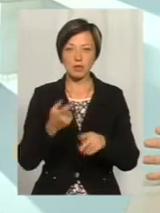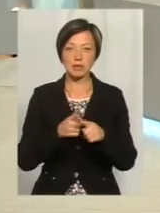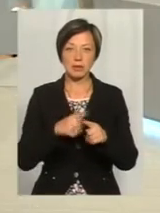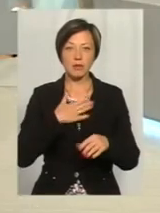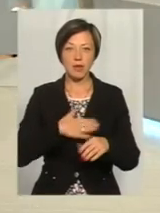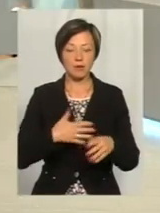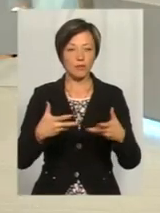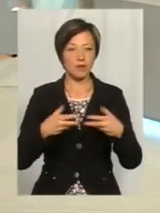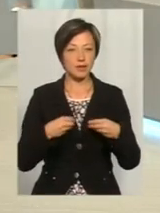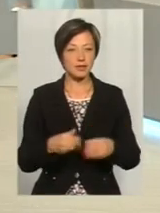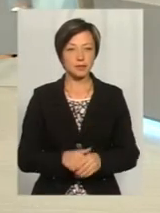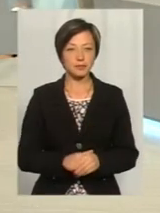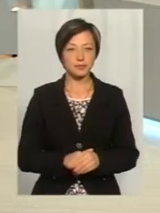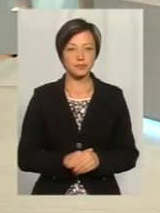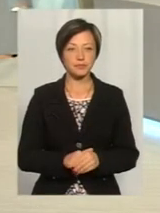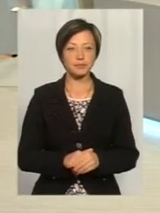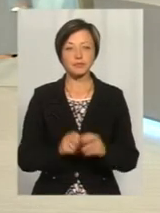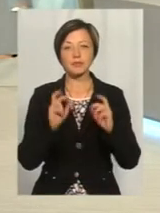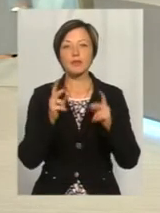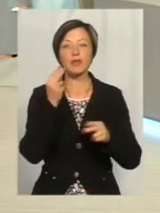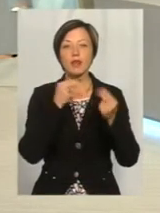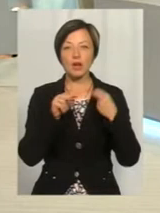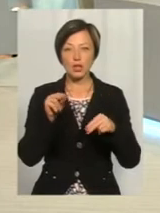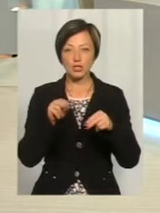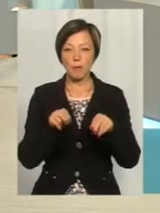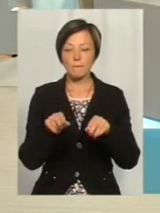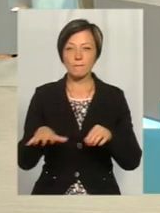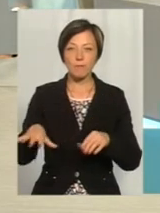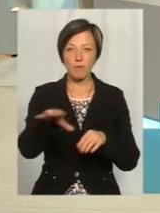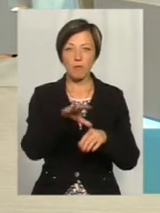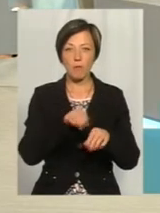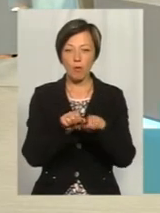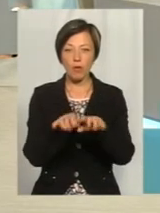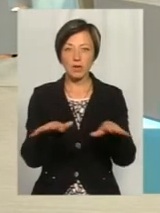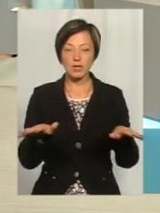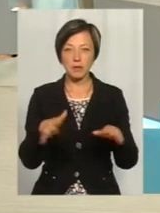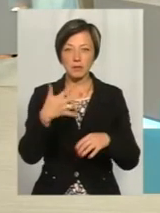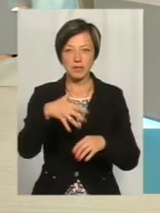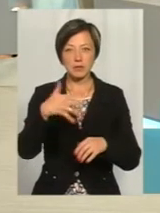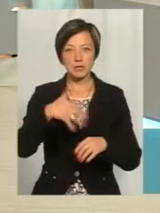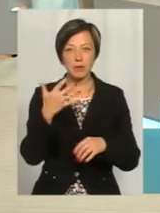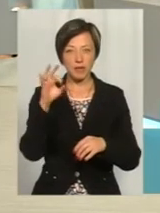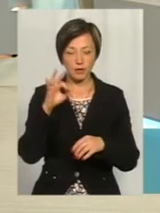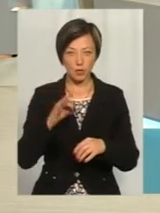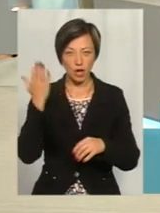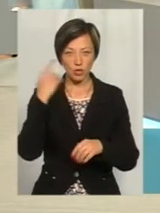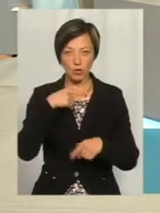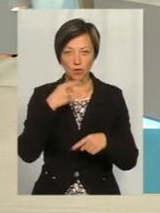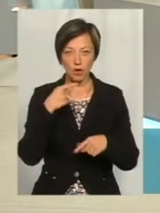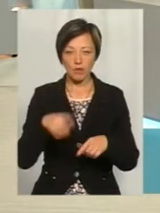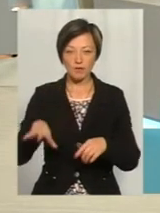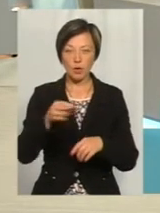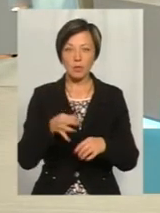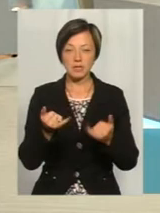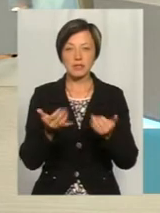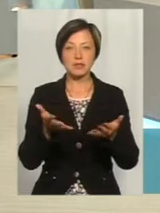приємно вразило. А наскільки кращим виявилось покриття? Бо раніше йшлося начебто про 50-55% покриття області. з